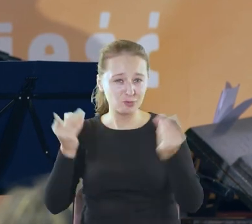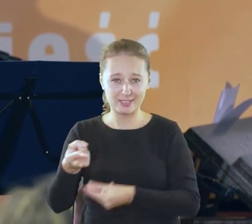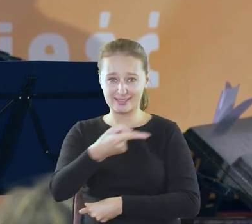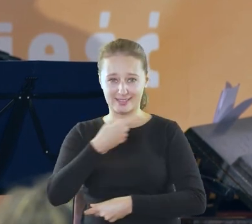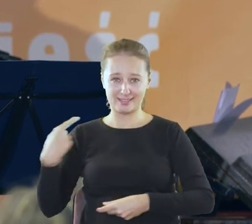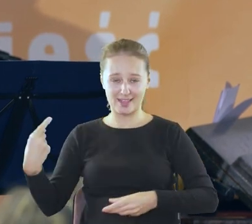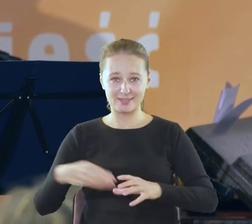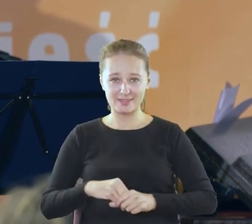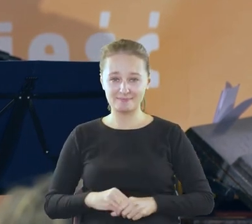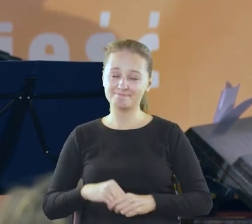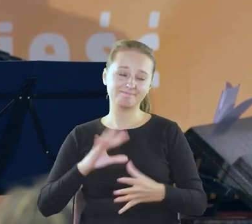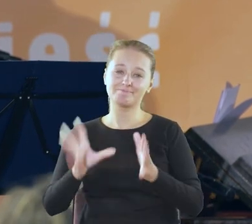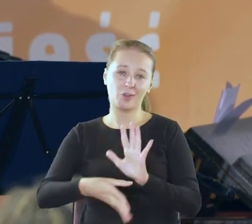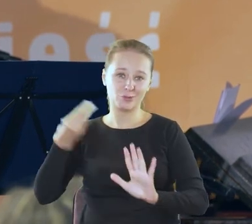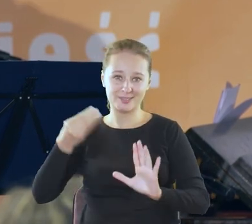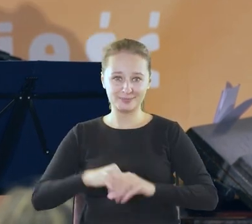to tyle